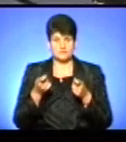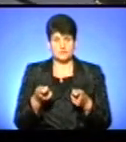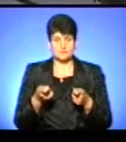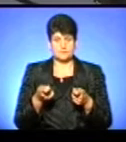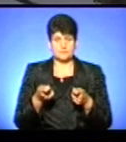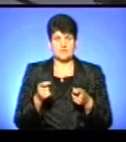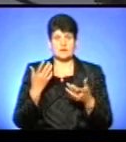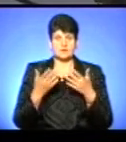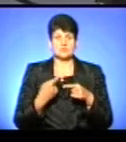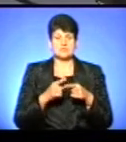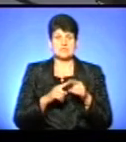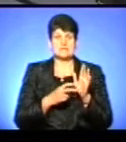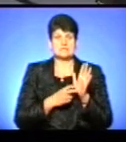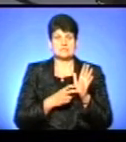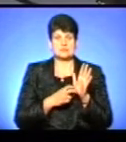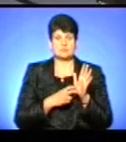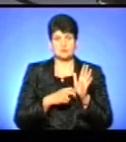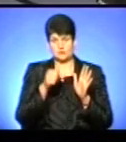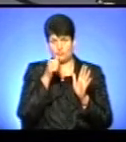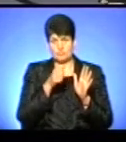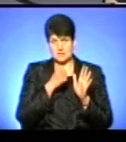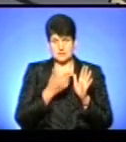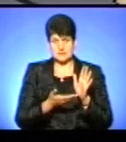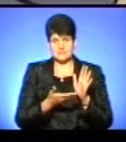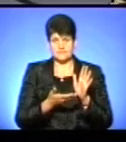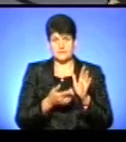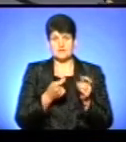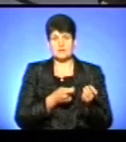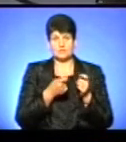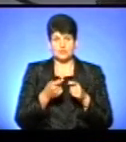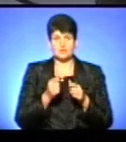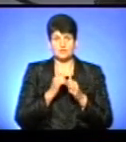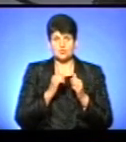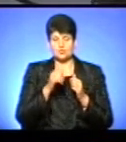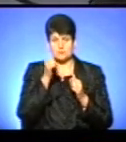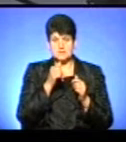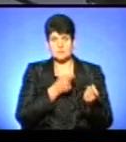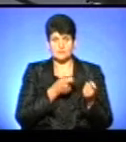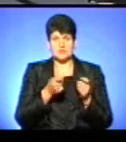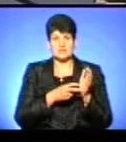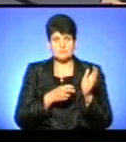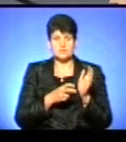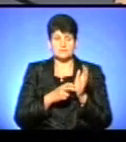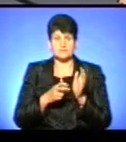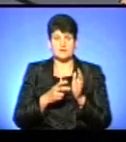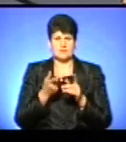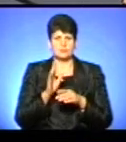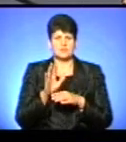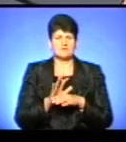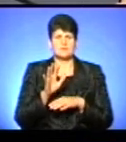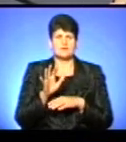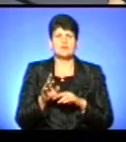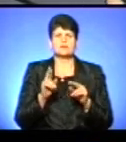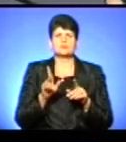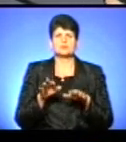якщо це 700 в місяць, я так думаю, що вони прийдуть щомісяця, буде надходити 700, і ви потім будете відправляти,